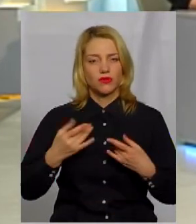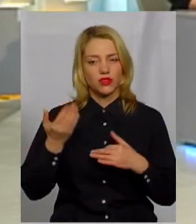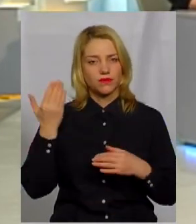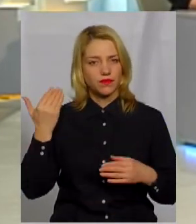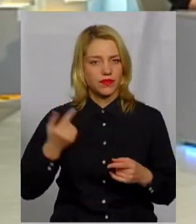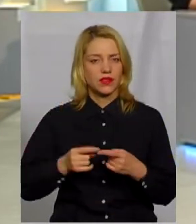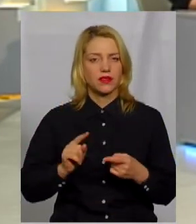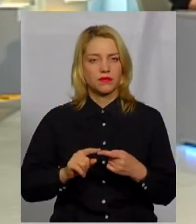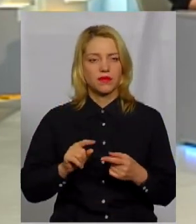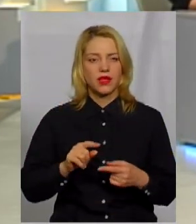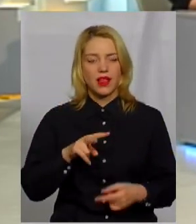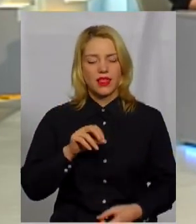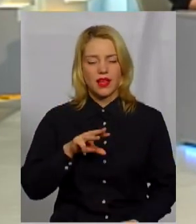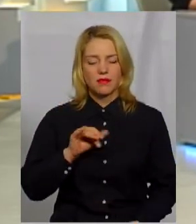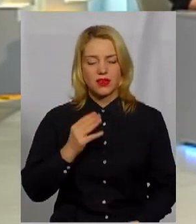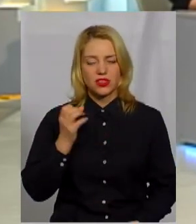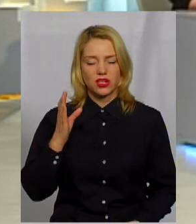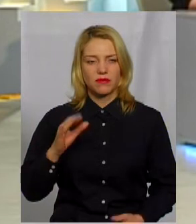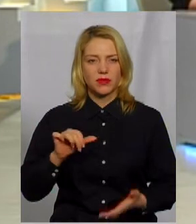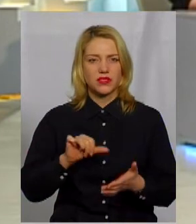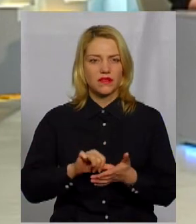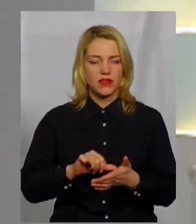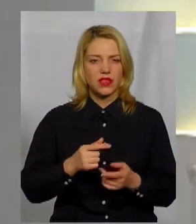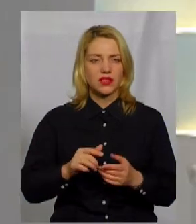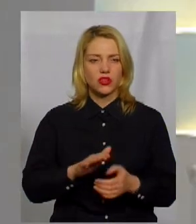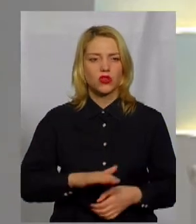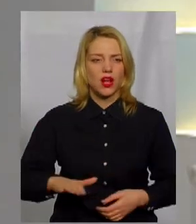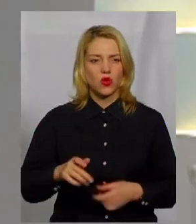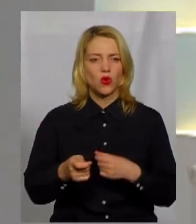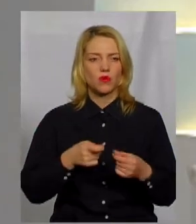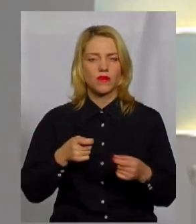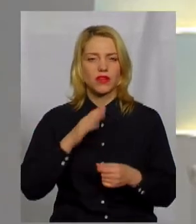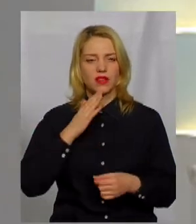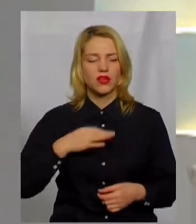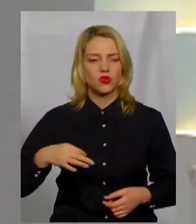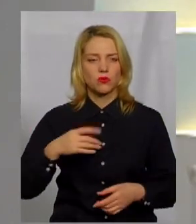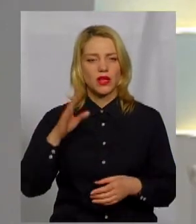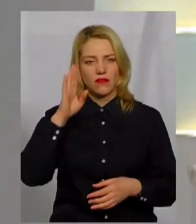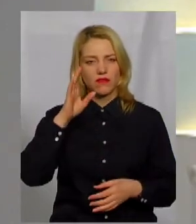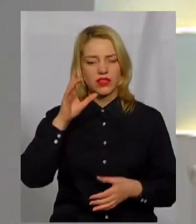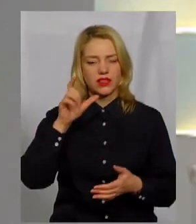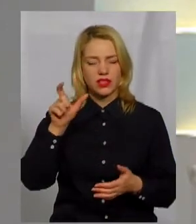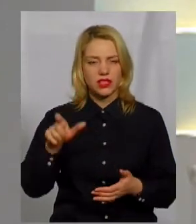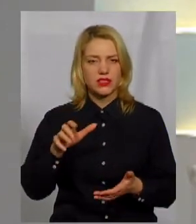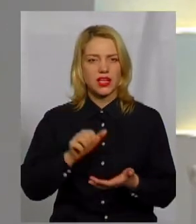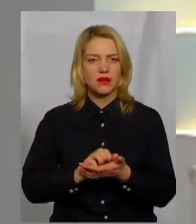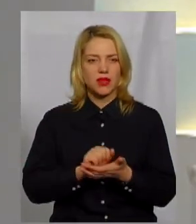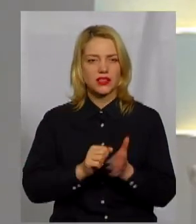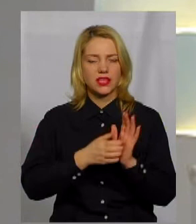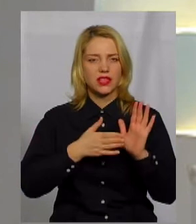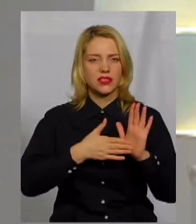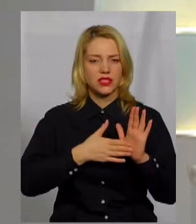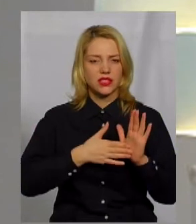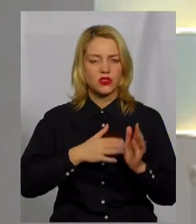представник територіального управління юстиції. Він займається якраз реєстрацією громадських організацій. Так от він